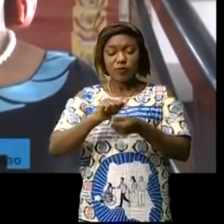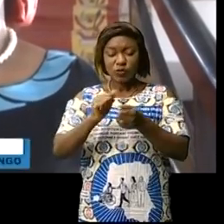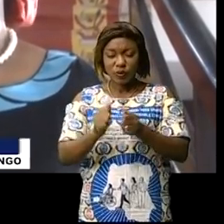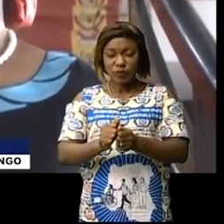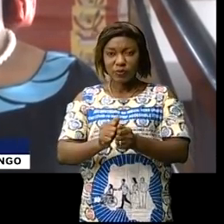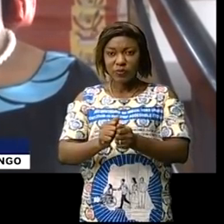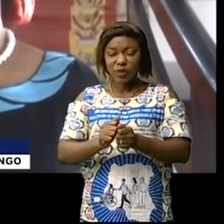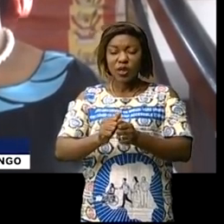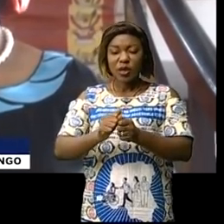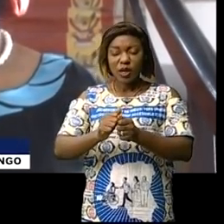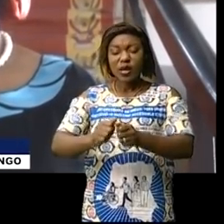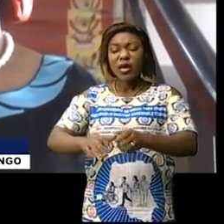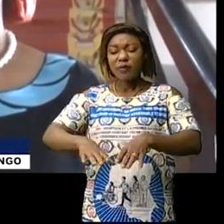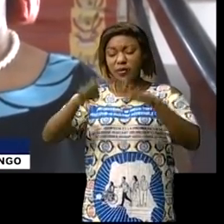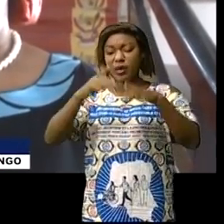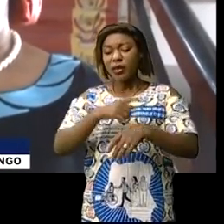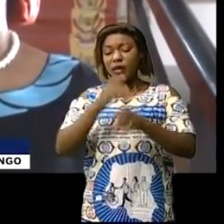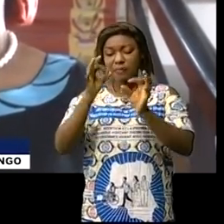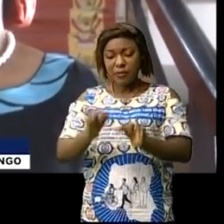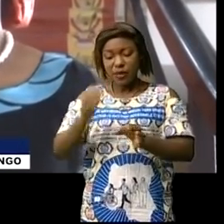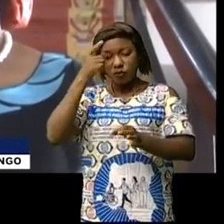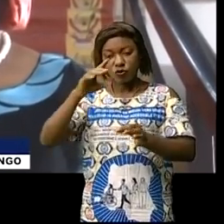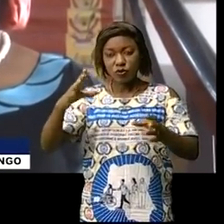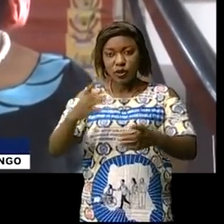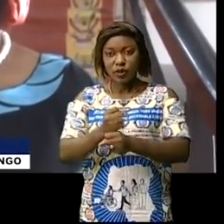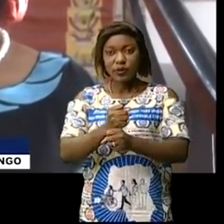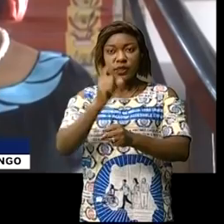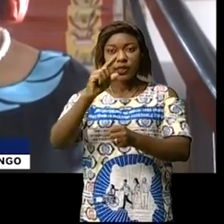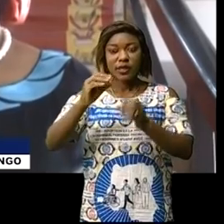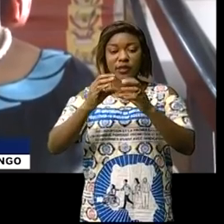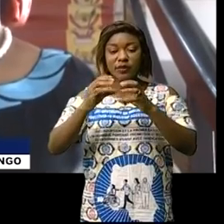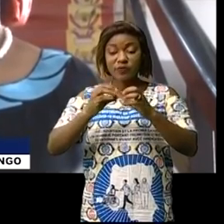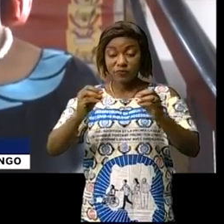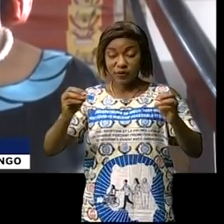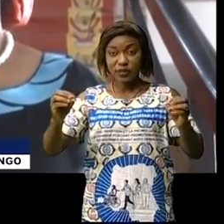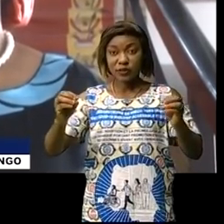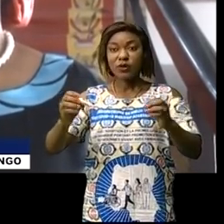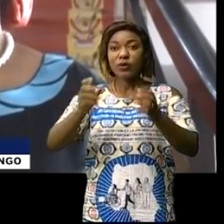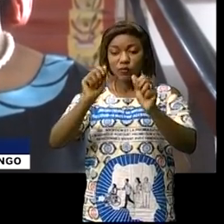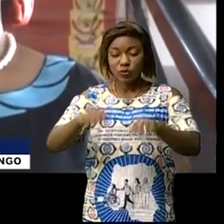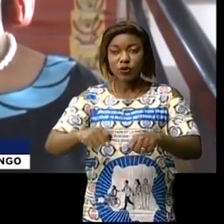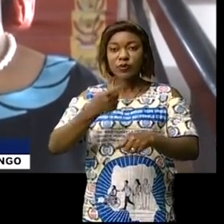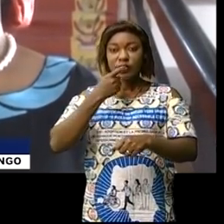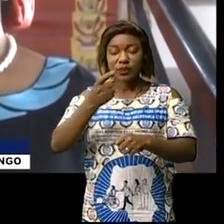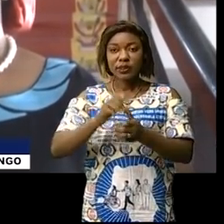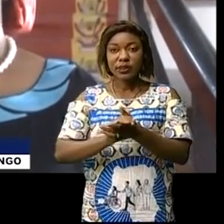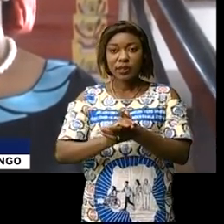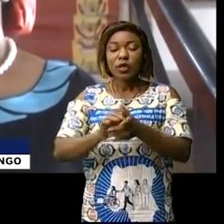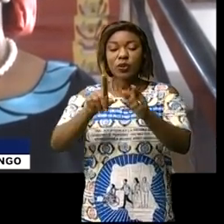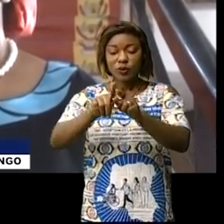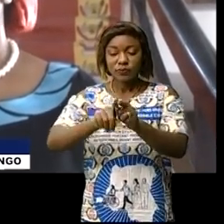mais si on peut les résumer en une seule phrase, on peut dire que c'est le défi de